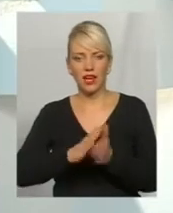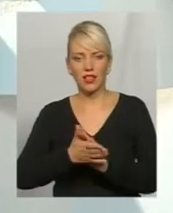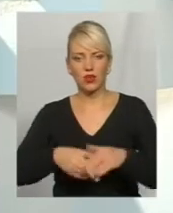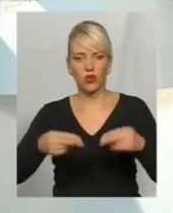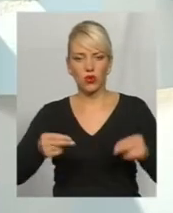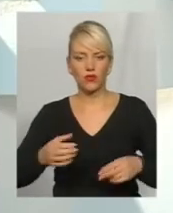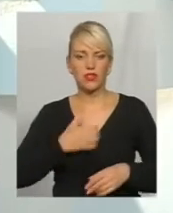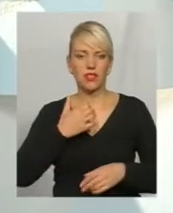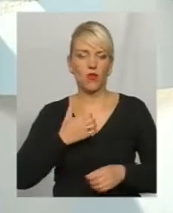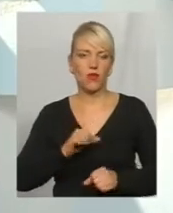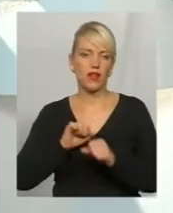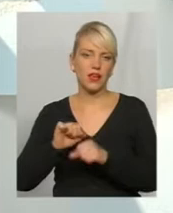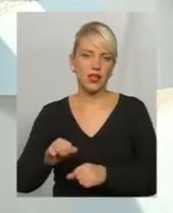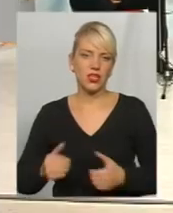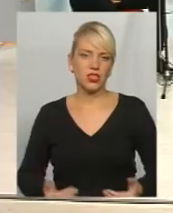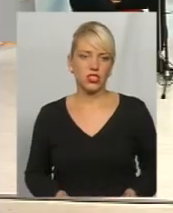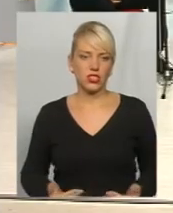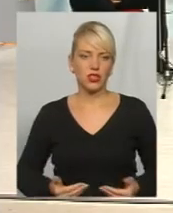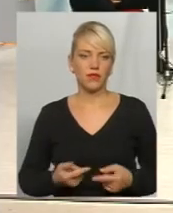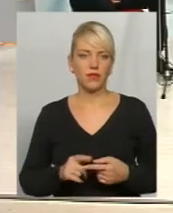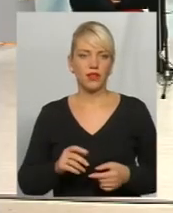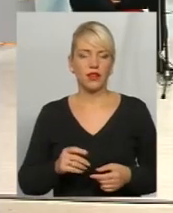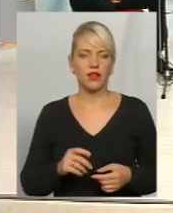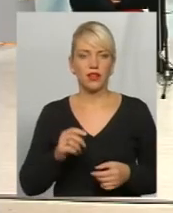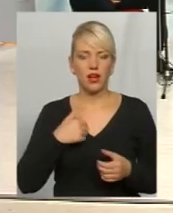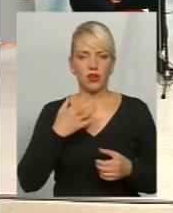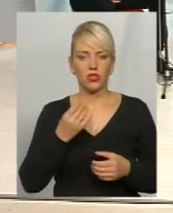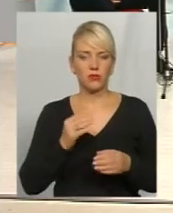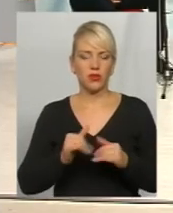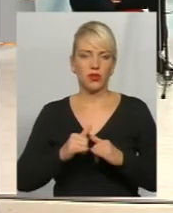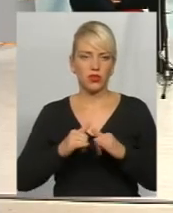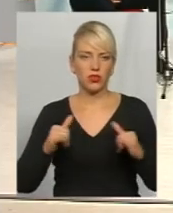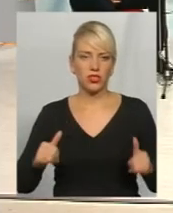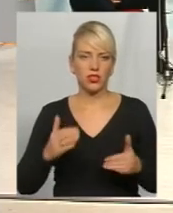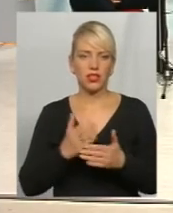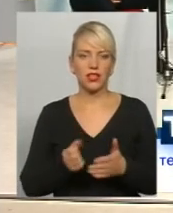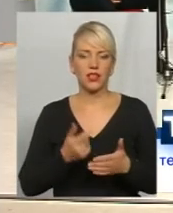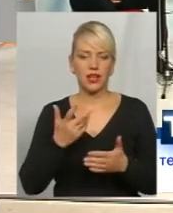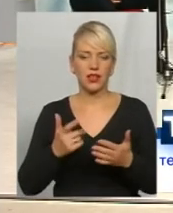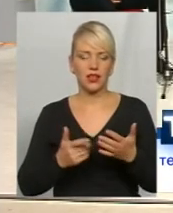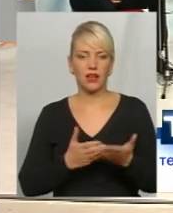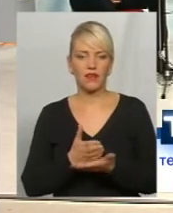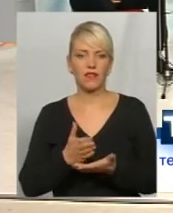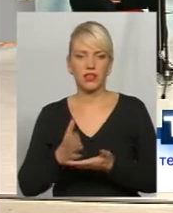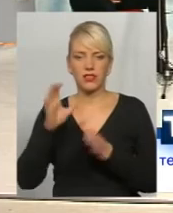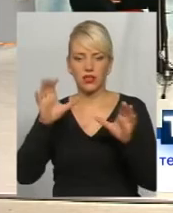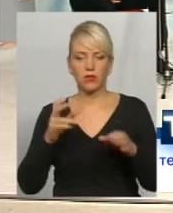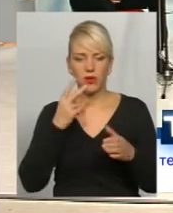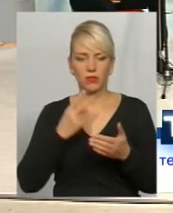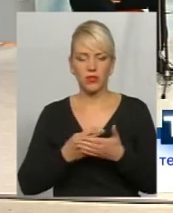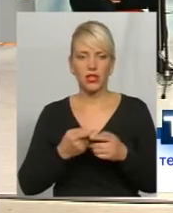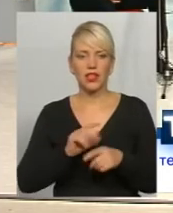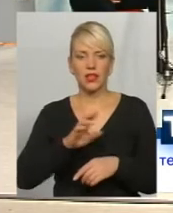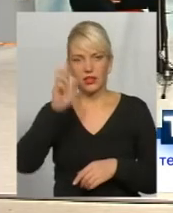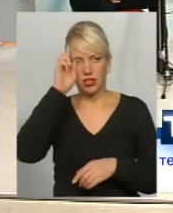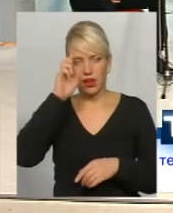Дякую. вашого дозволу, можливо, додати, розширити дещо. Дивіться, є декілька видів законодавством передбачення саме у цих недержавних